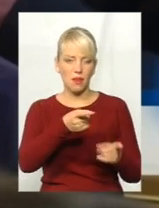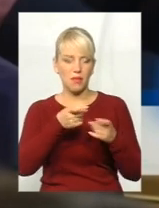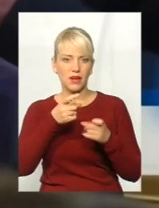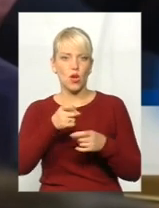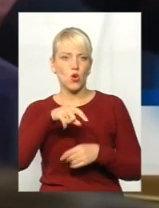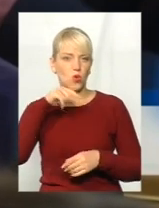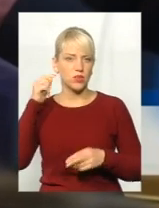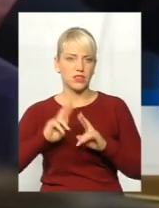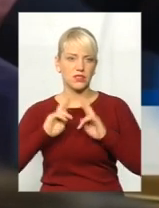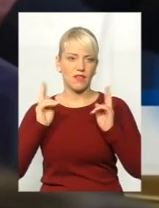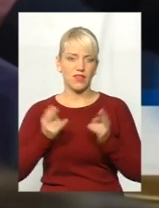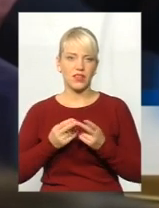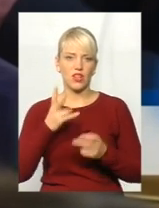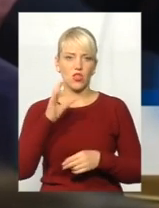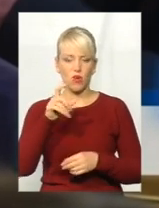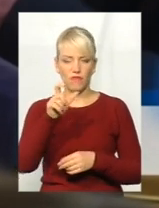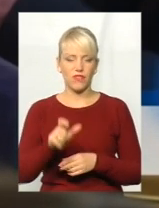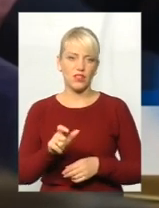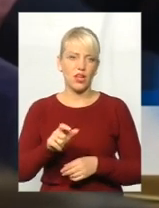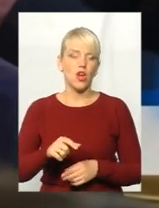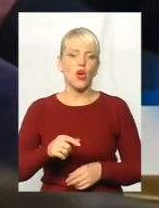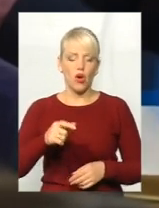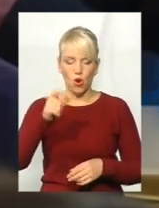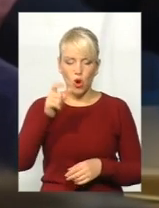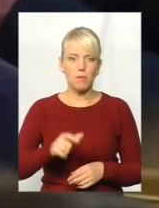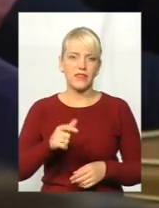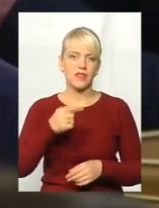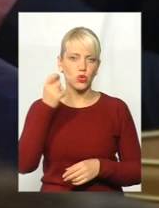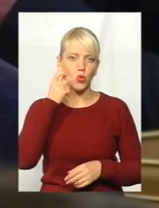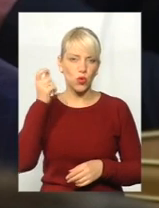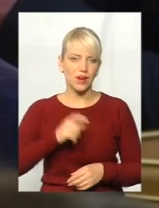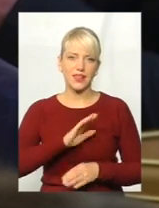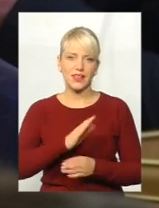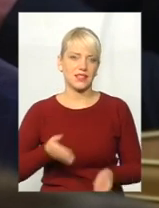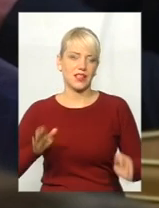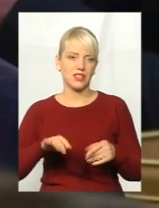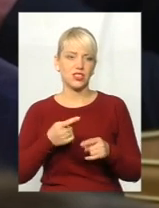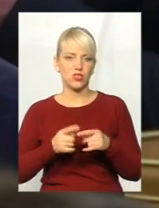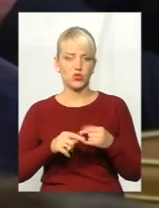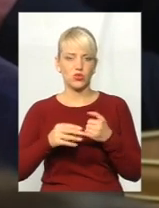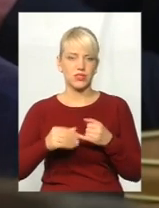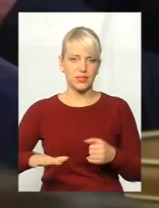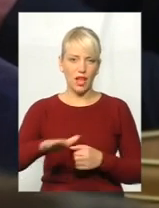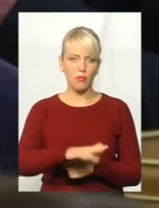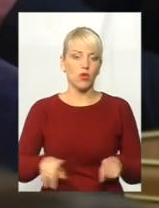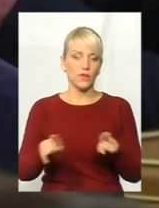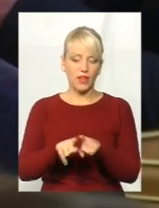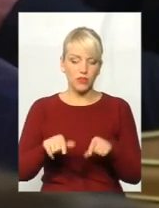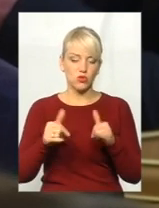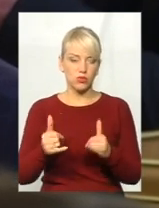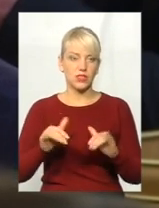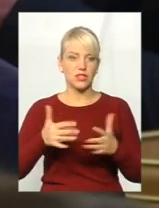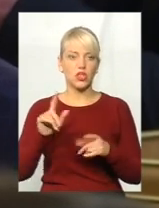Російська Федерація, але він громадянин України і він не залишає цю землю. Сьогодні так сталося, що